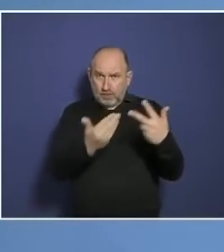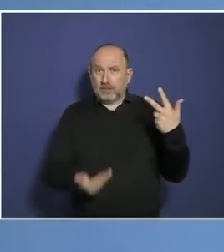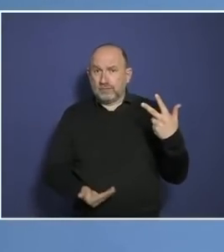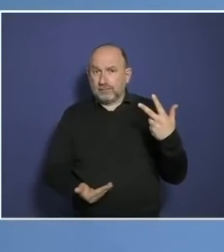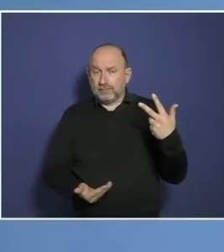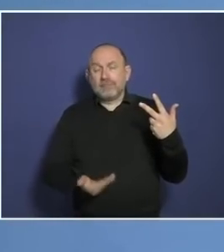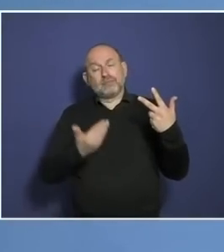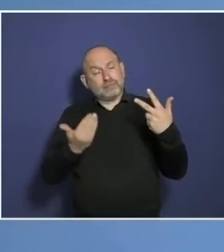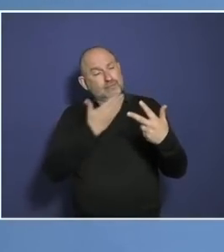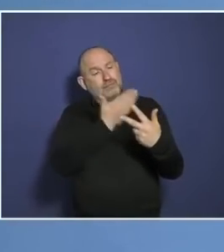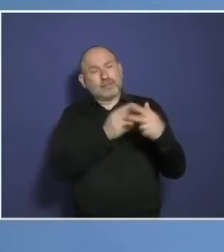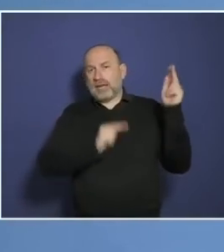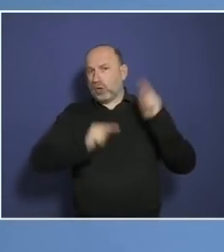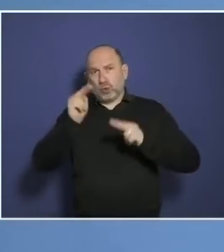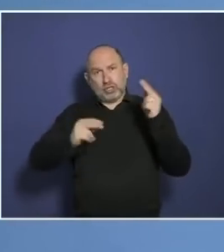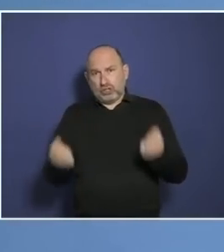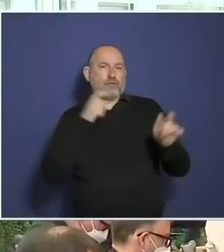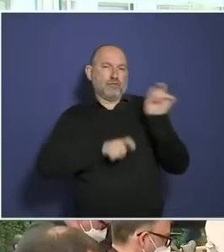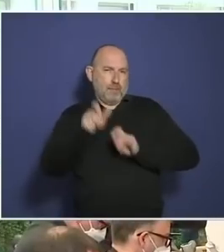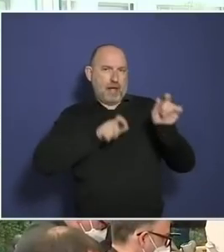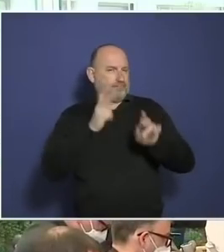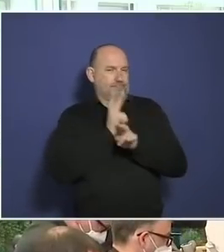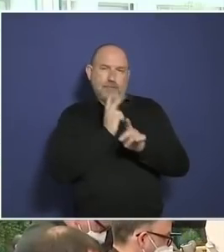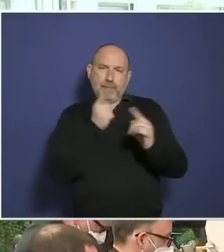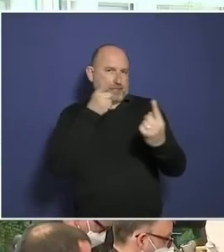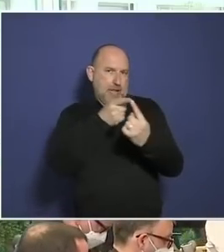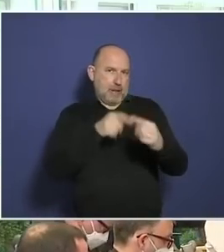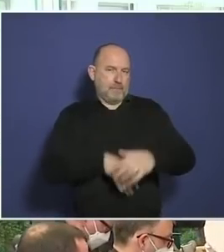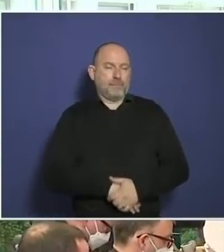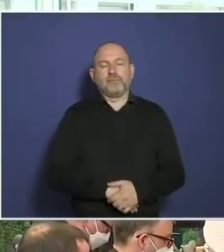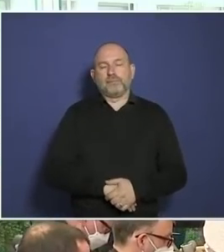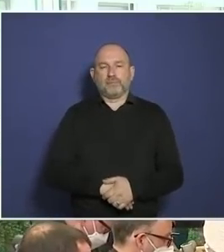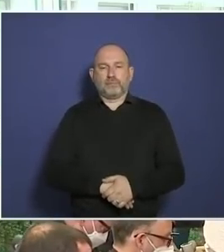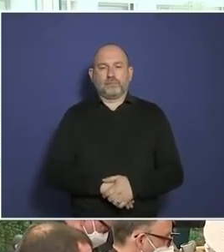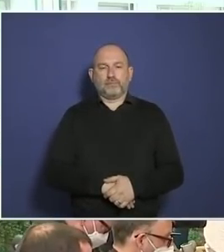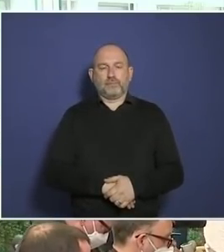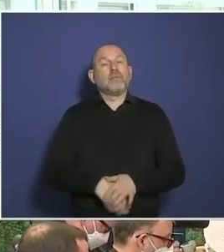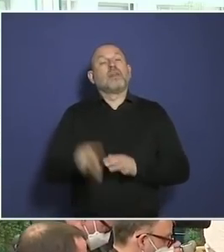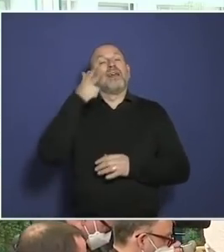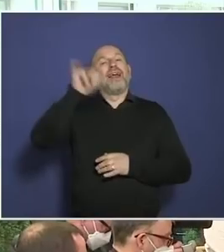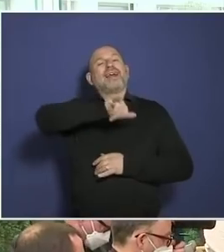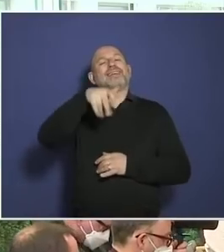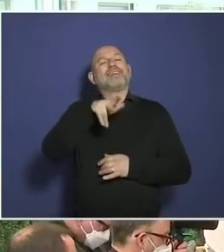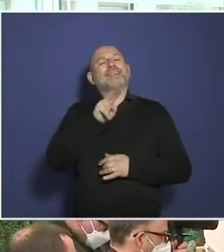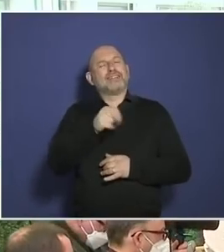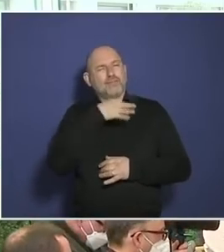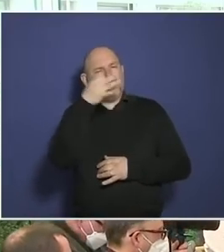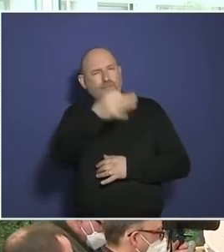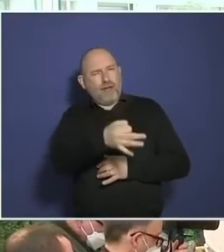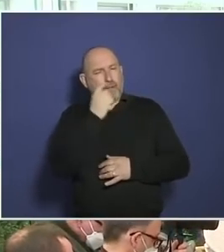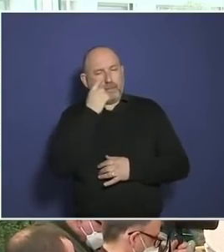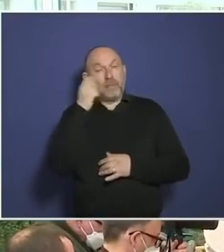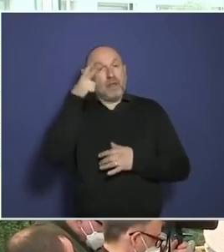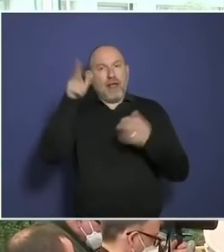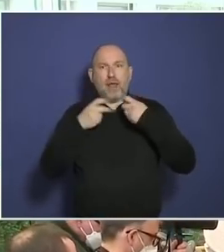Journalisten Demokratie Nachhilfe erteilen muss. Herr Lauterbach, Sie haben jetzt eben gesagt, eigentlich keine oder kaum